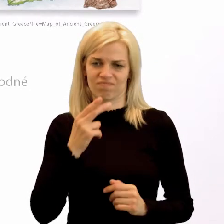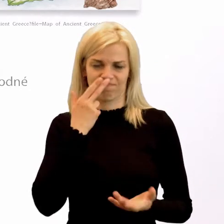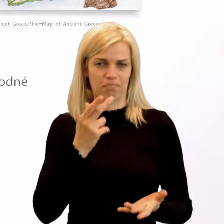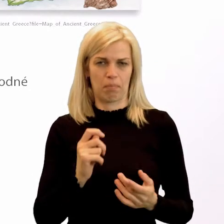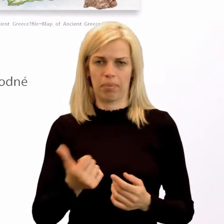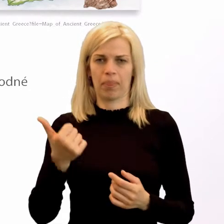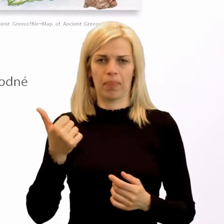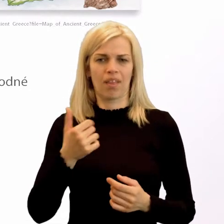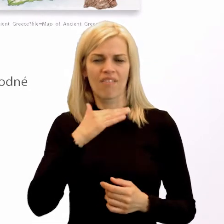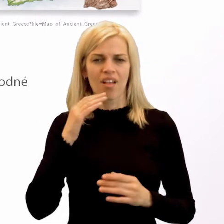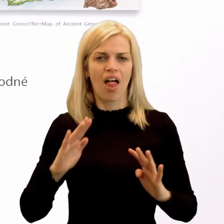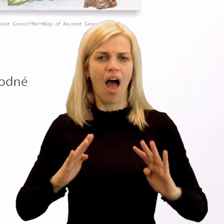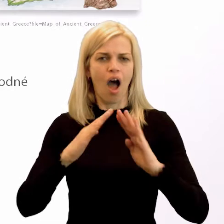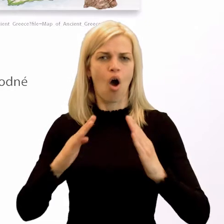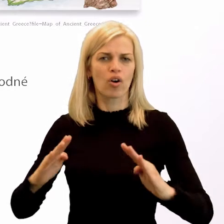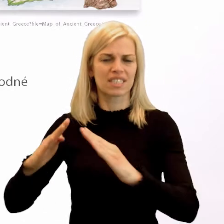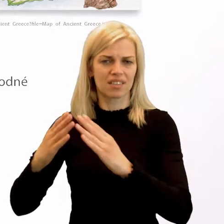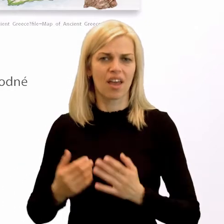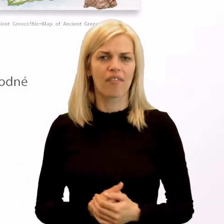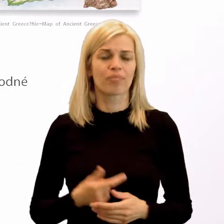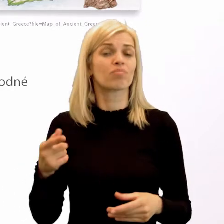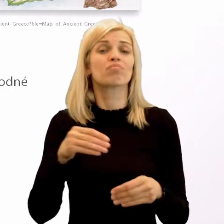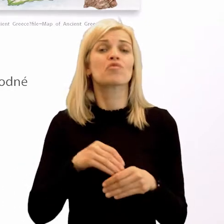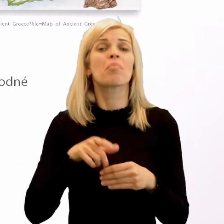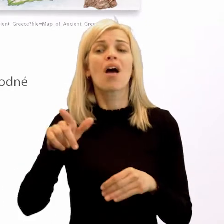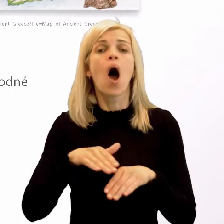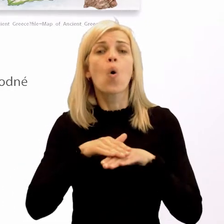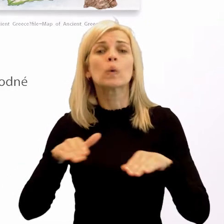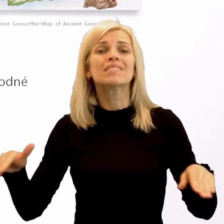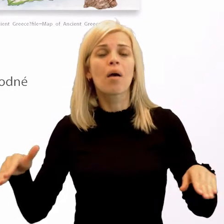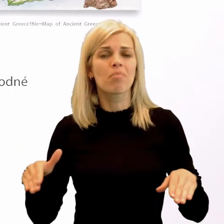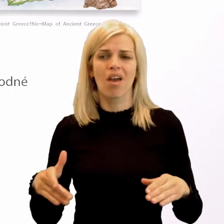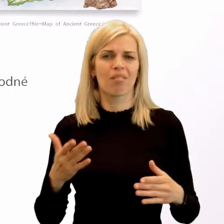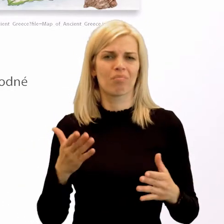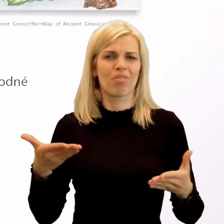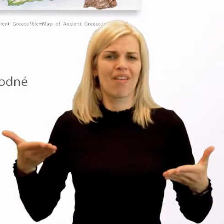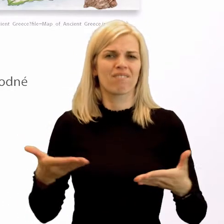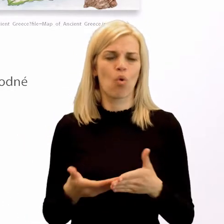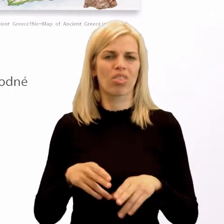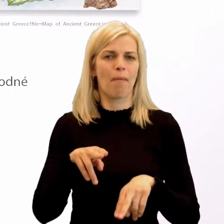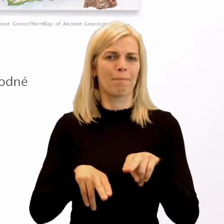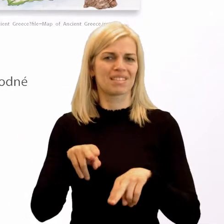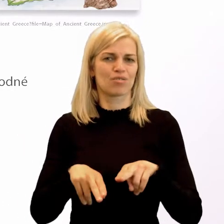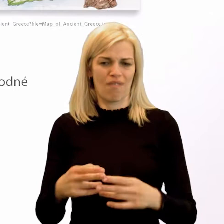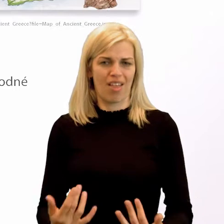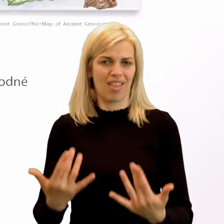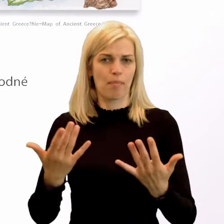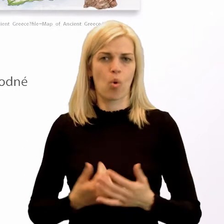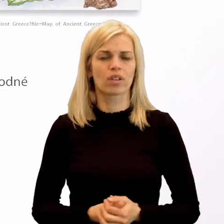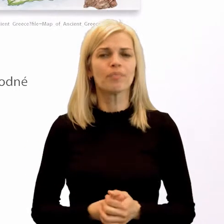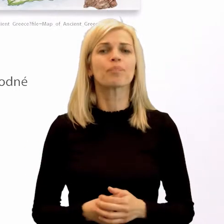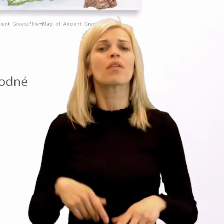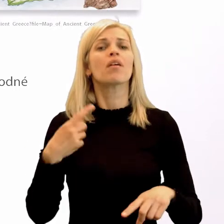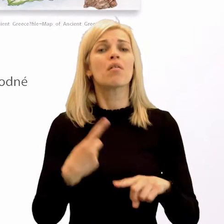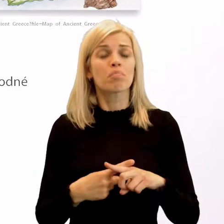je tam veľmi veľa horstiev. To znamená, že územie nebolo natoľko vhodné pre pestovanie plodi. A nie len to.